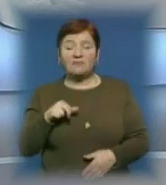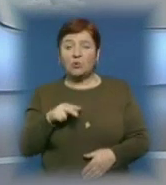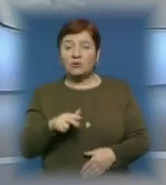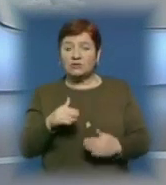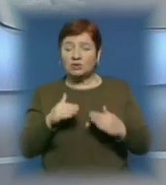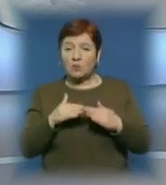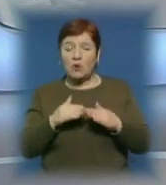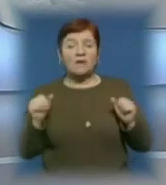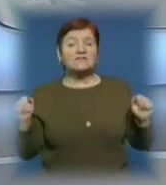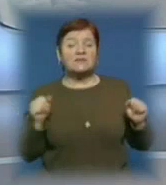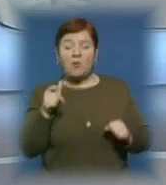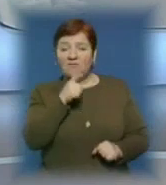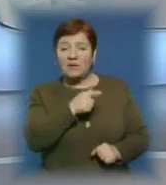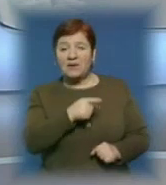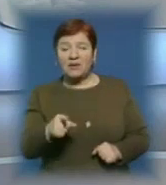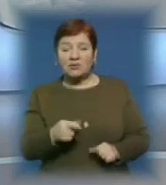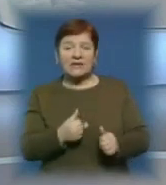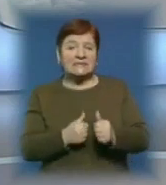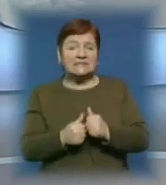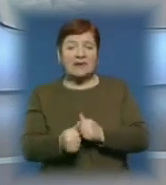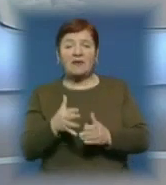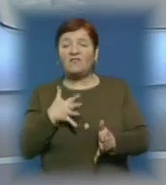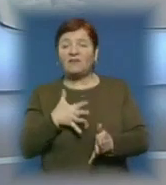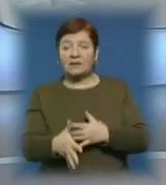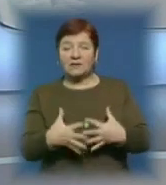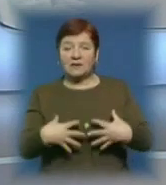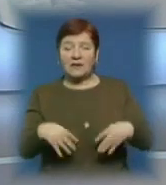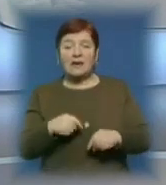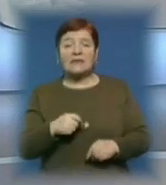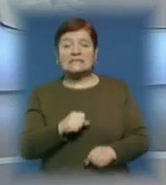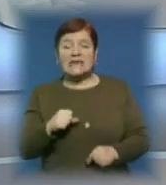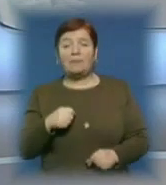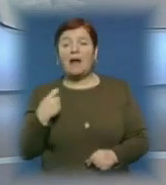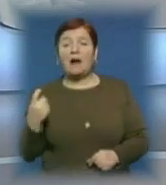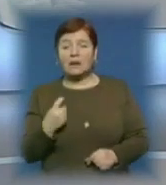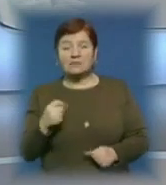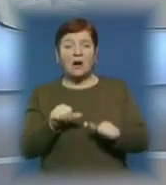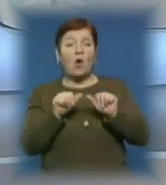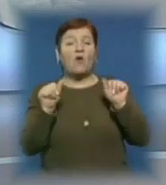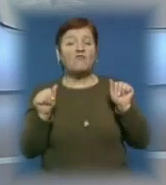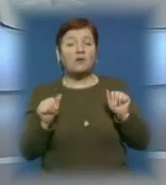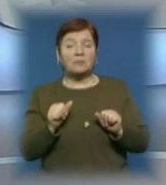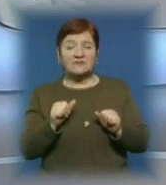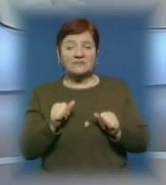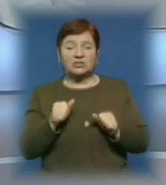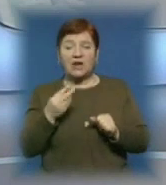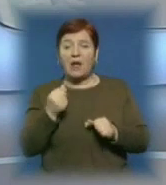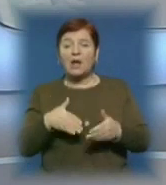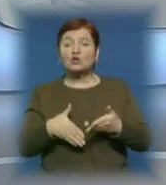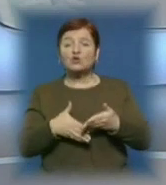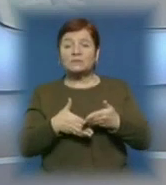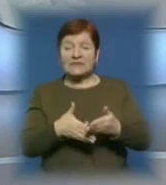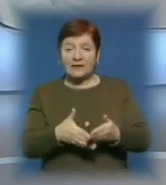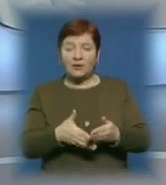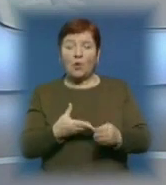дому. У зимовий опалювальний період найбільша стаття витрат у родині – саме газ. Оформивши ж субсидію, можна звести до мінімуму